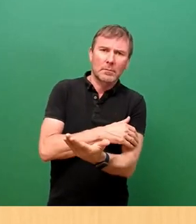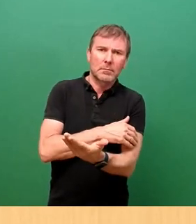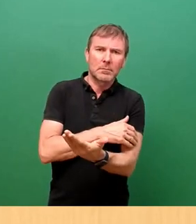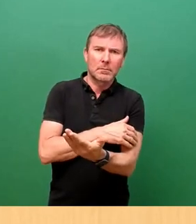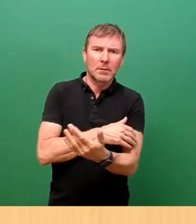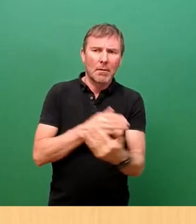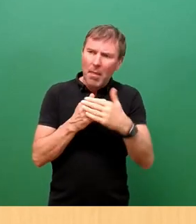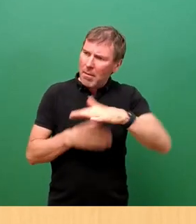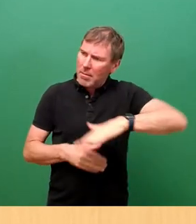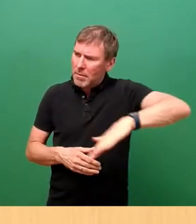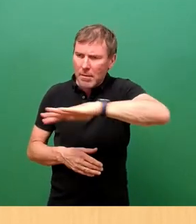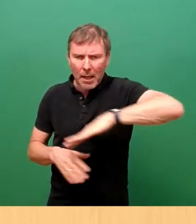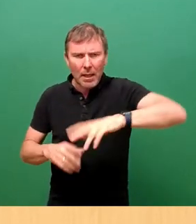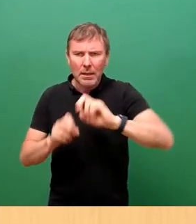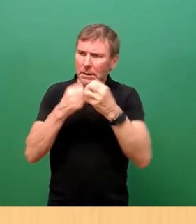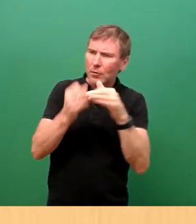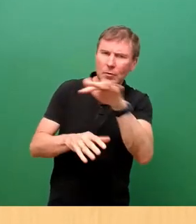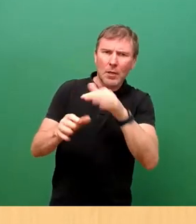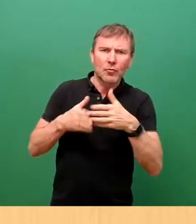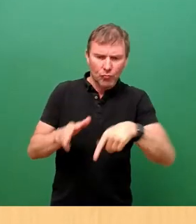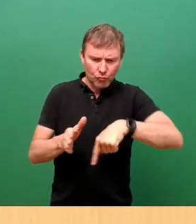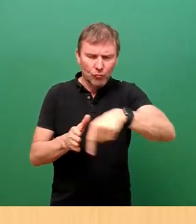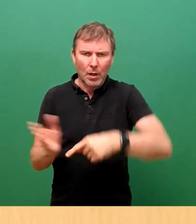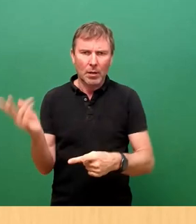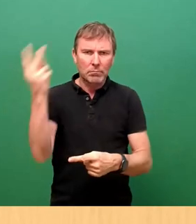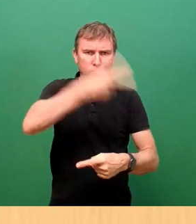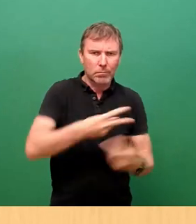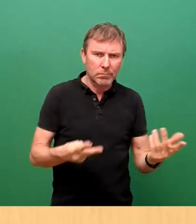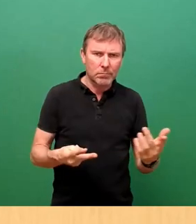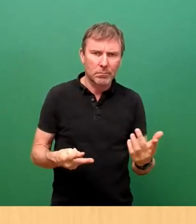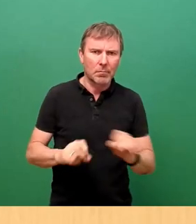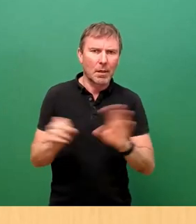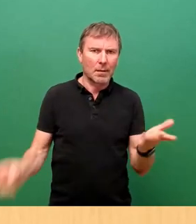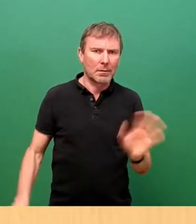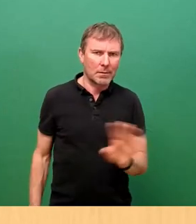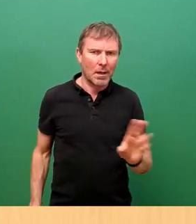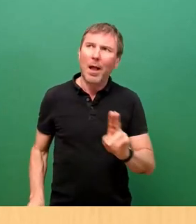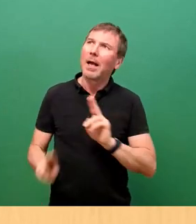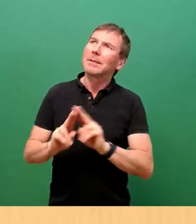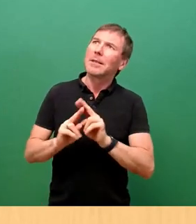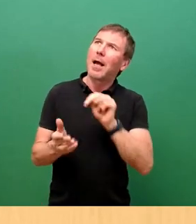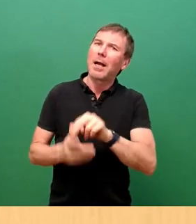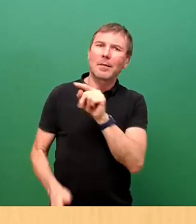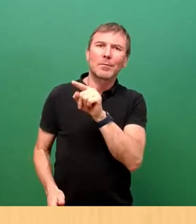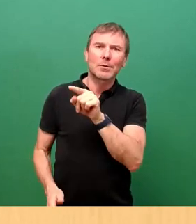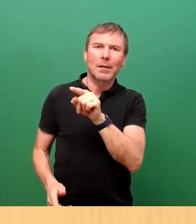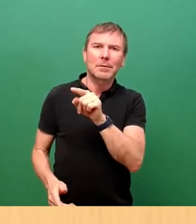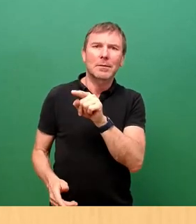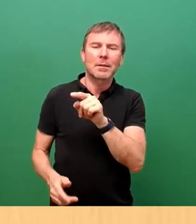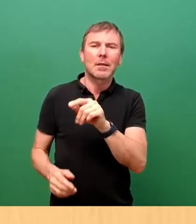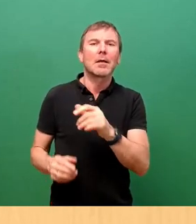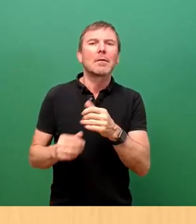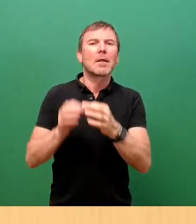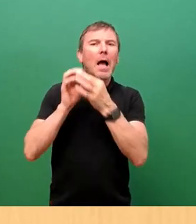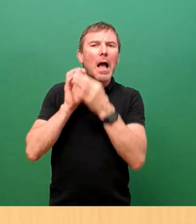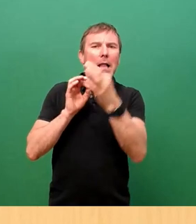Nähe zum Straßenraum, ist auch klar, dass bei Sanierungen Bestand, die ja auch grundhaft wäre, weil man die Leitungsinfrastruktur